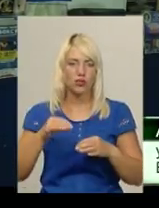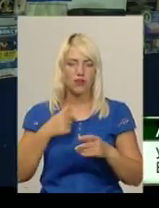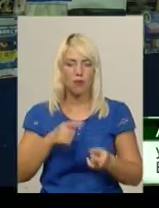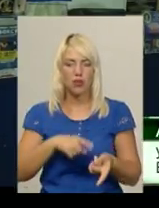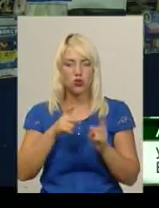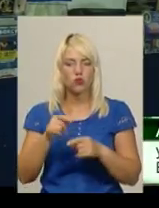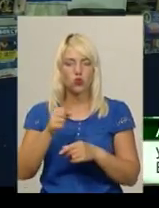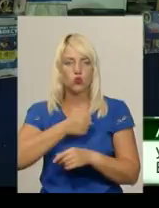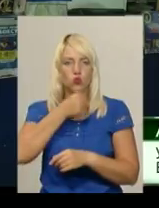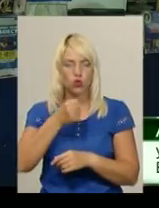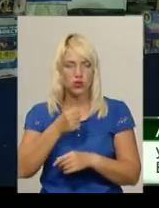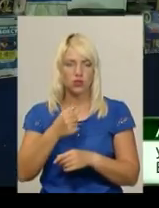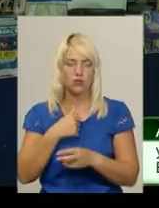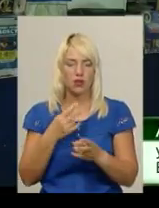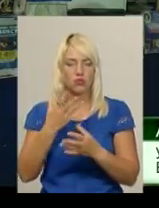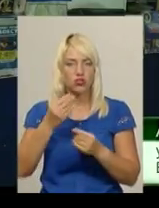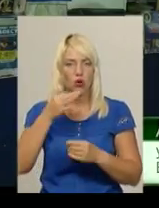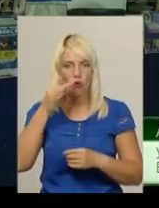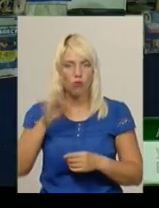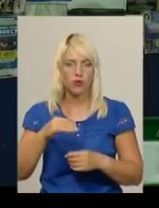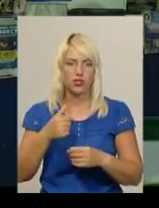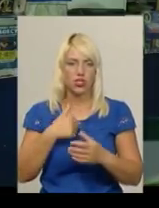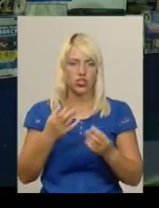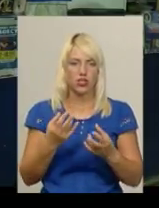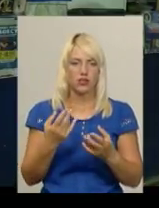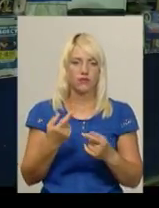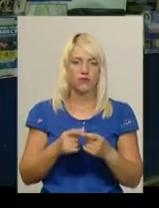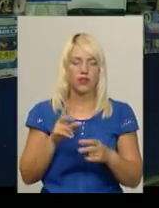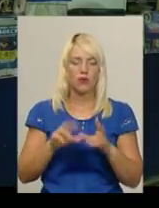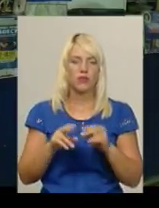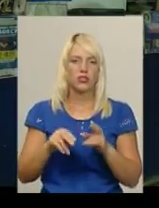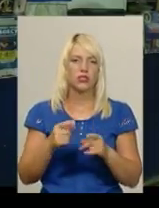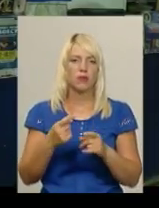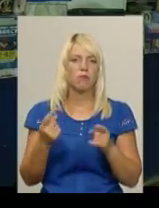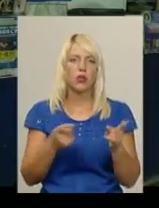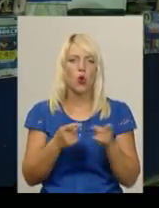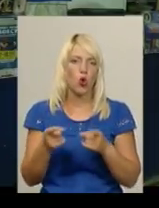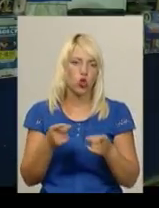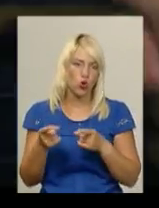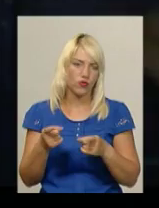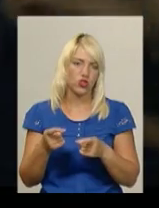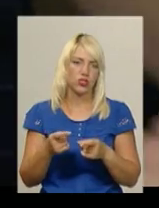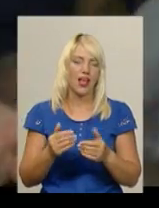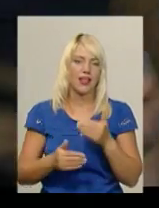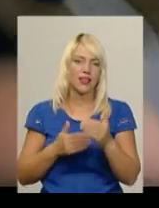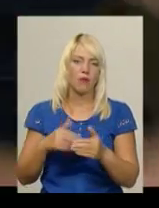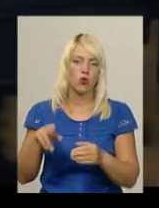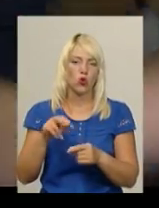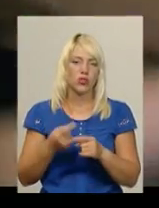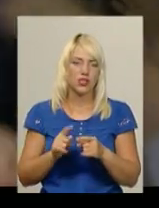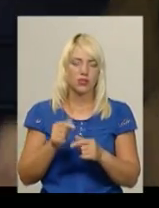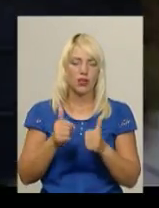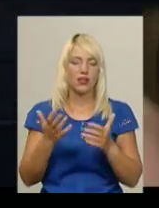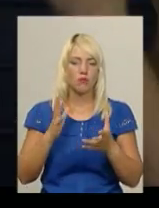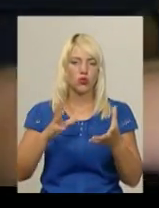боїв, більше поєдинків. Тому це один із підготовчих етапів до цих змагань. Яким буде результат